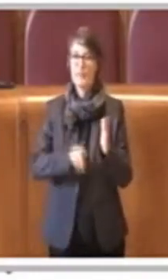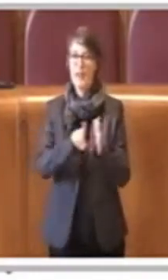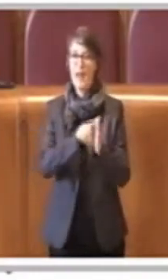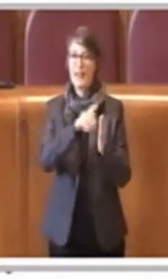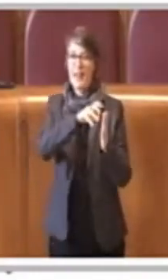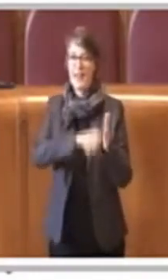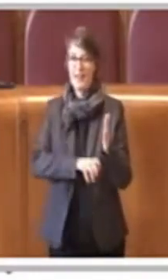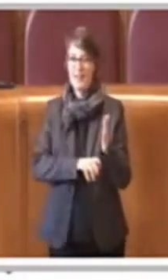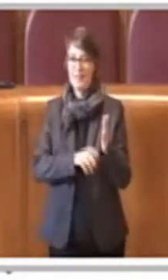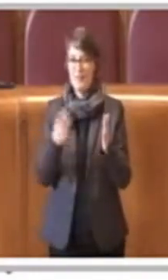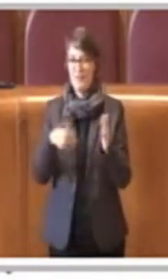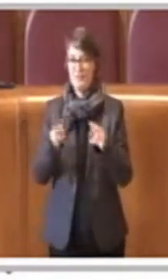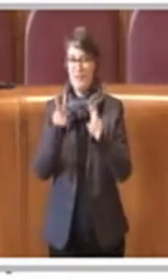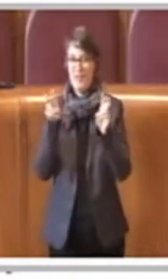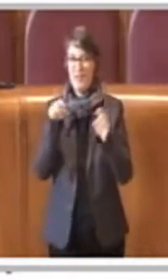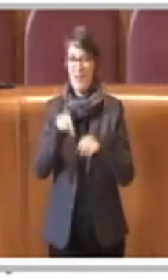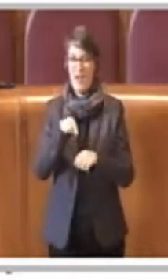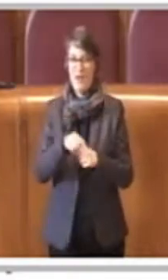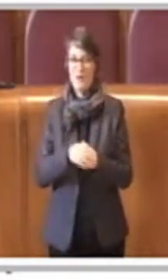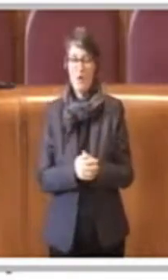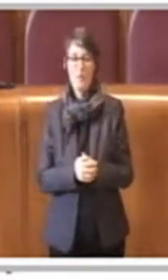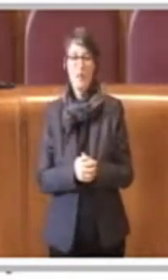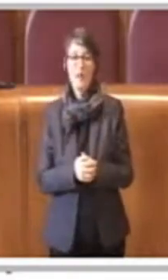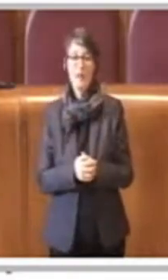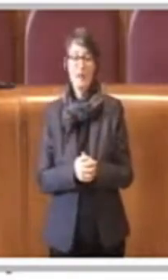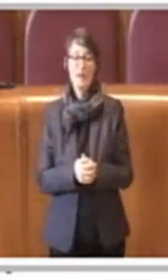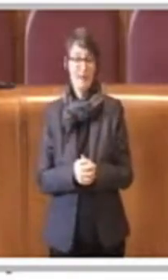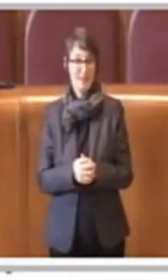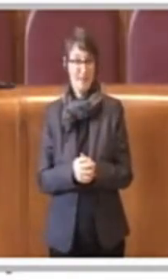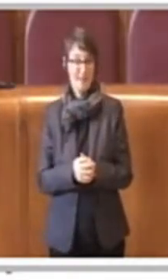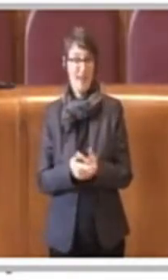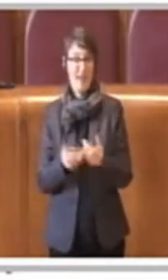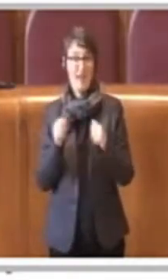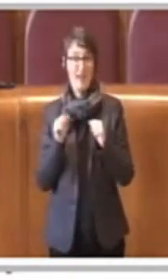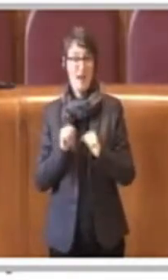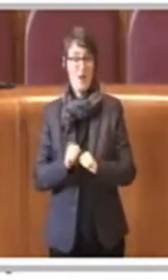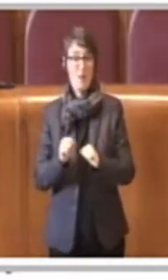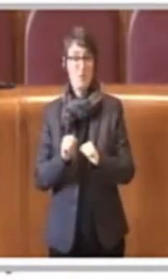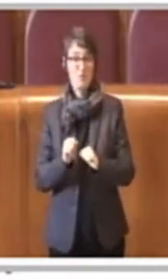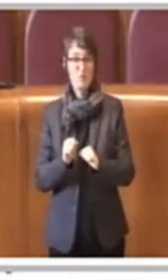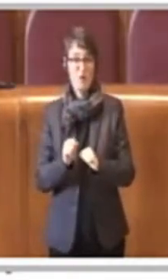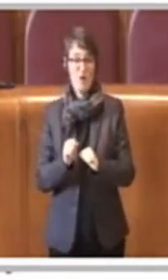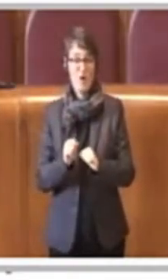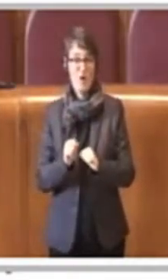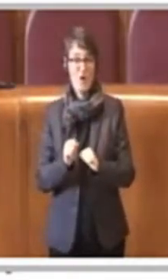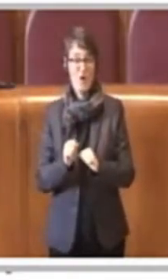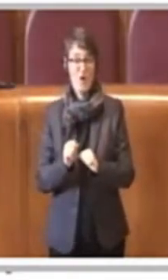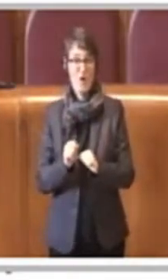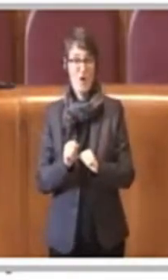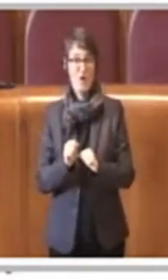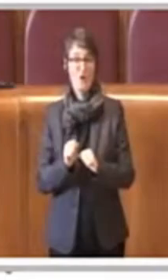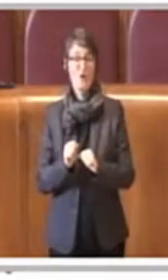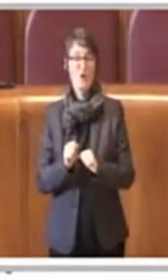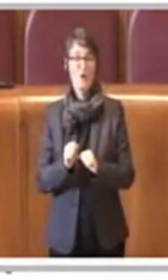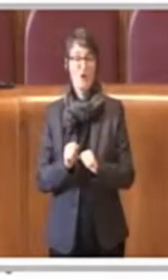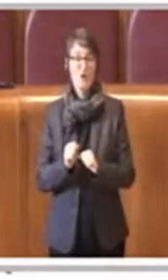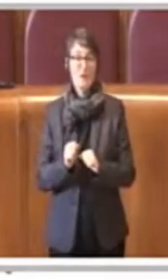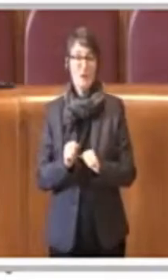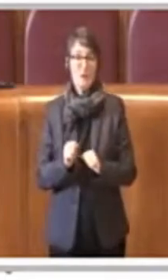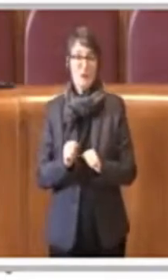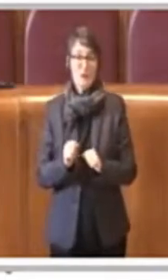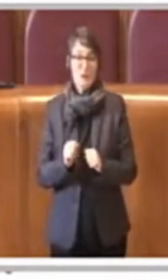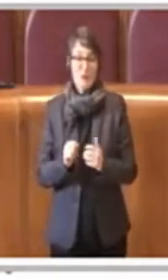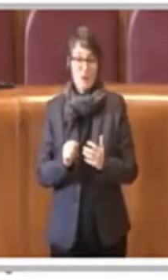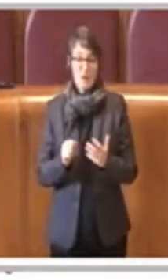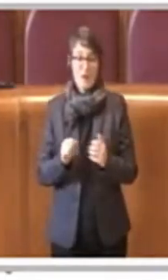potesse in qualche modo superare ovviamente la